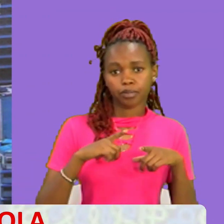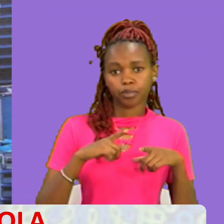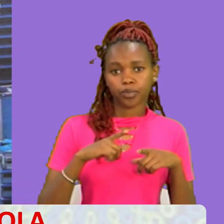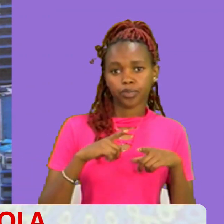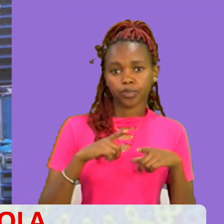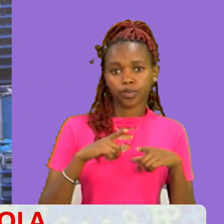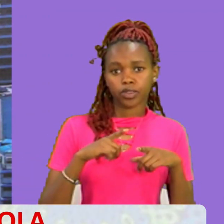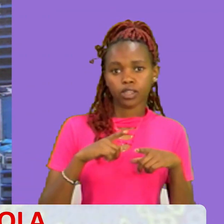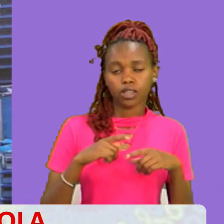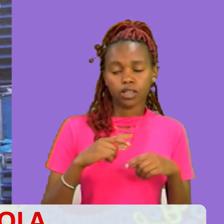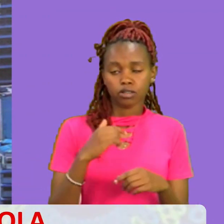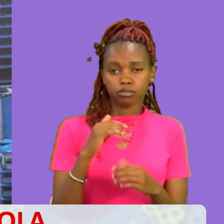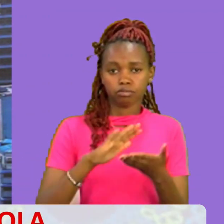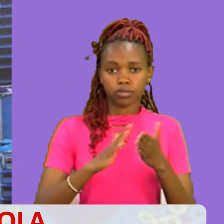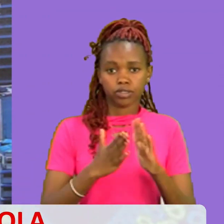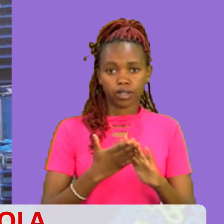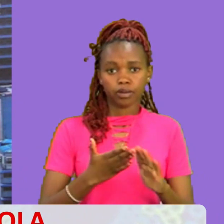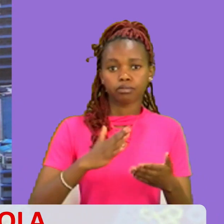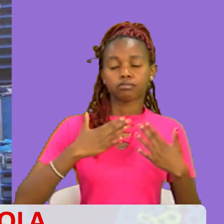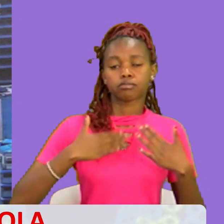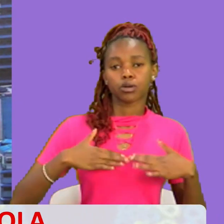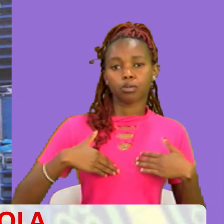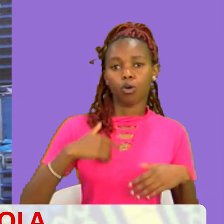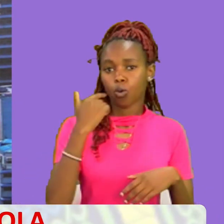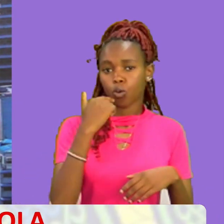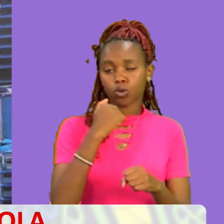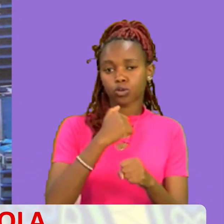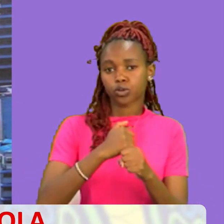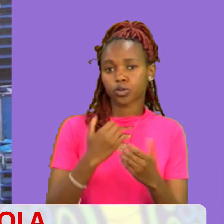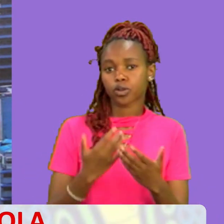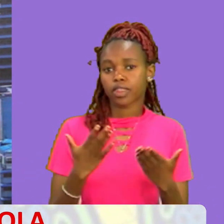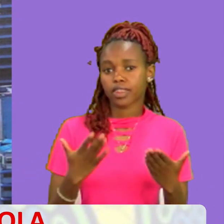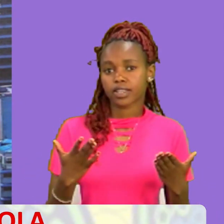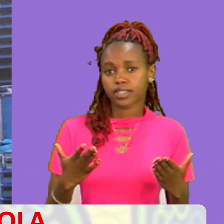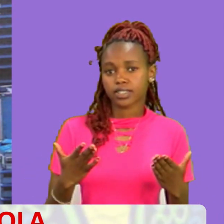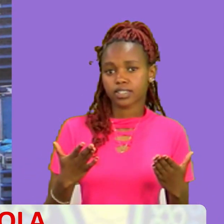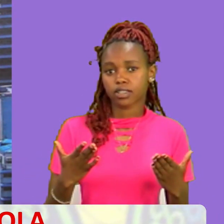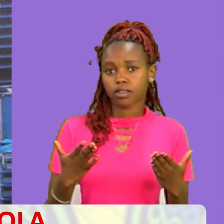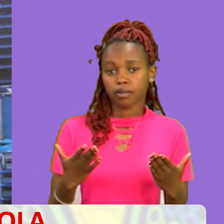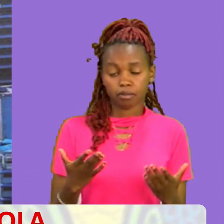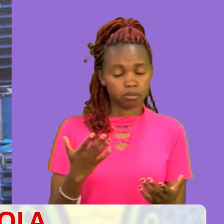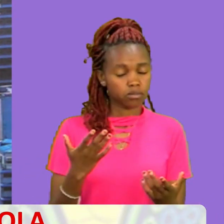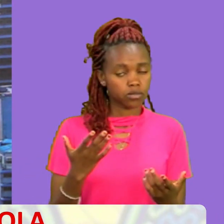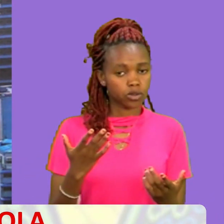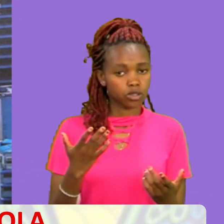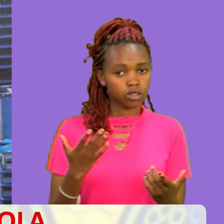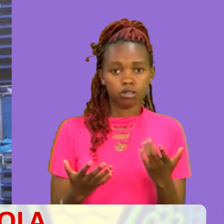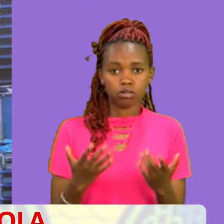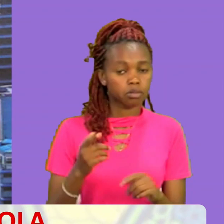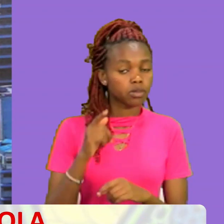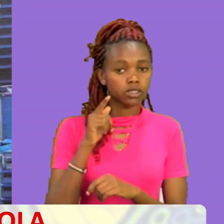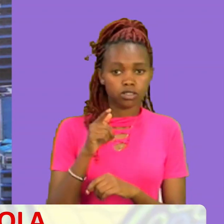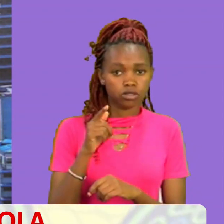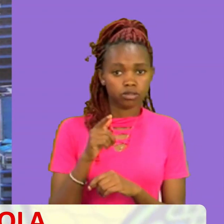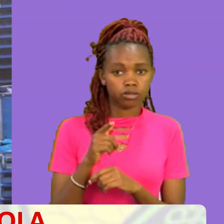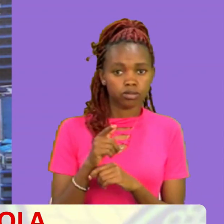anatufanya tunakuwa na damu Ambayo tunafanya vitu Tunafanya wamba tumefanya wakilizetu Kumbini yeye Alasababisha tufanya vitu vingine